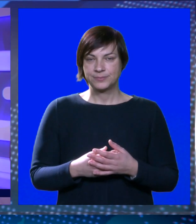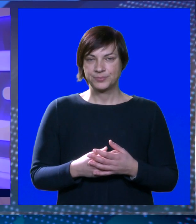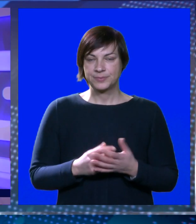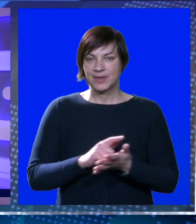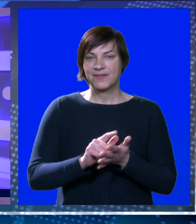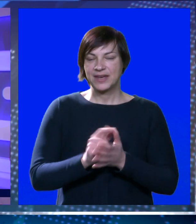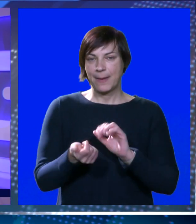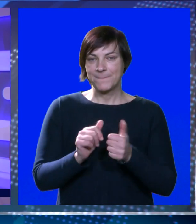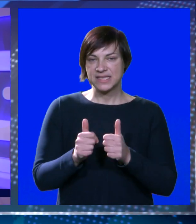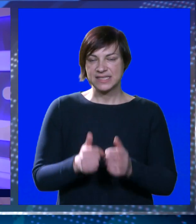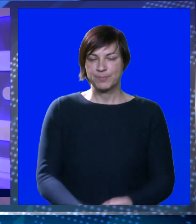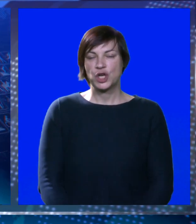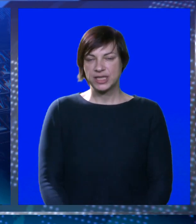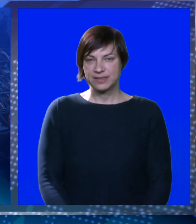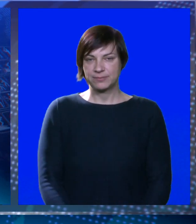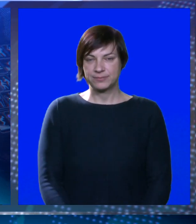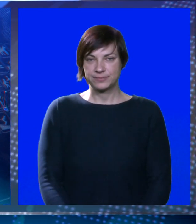Vrijeme je za sport.